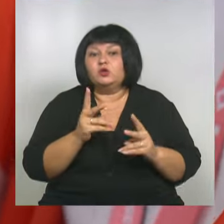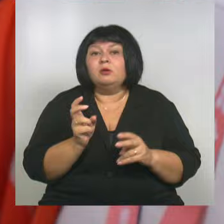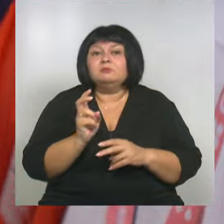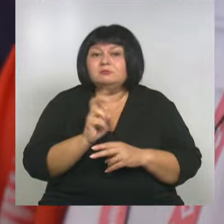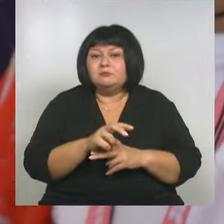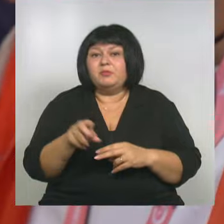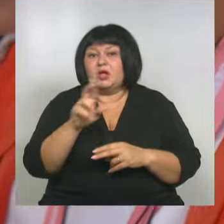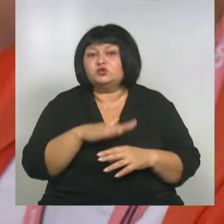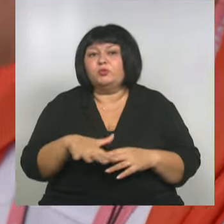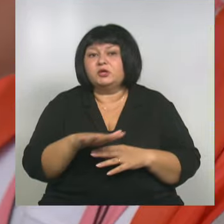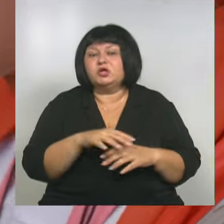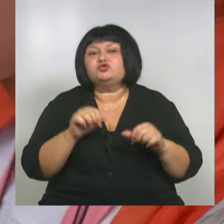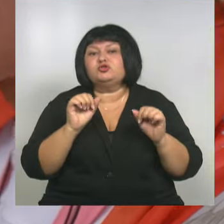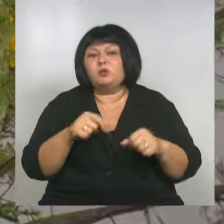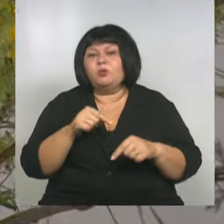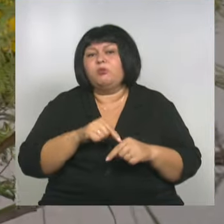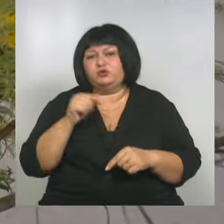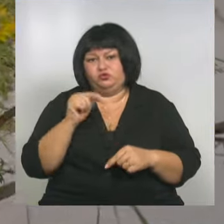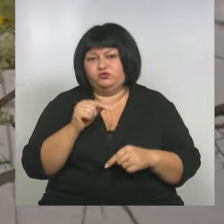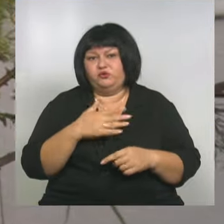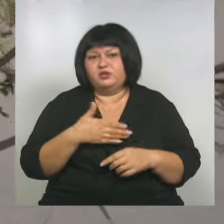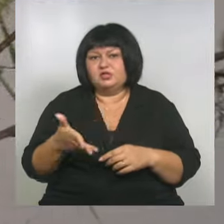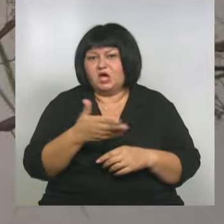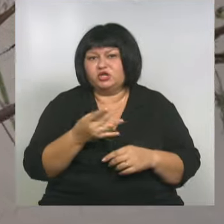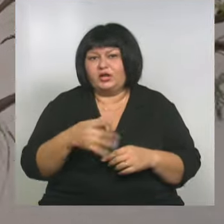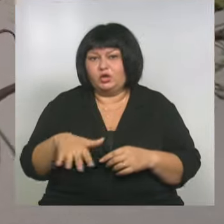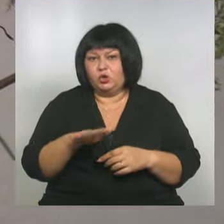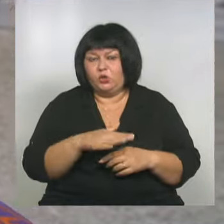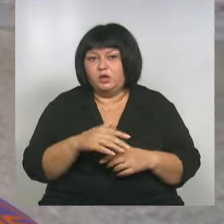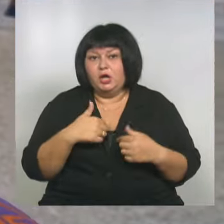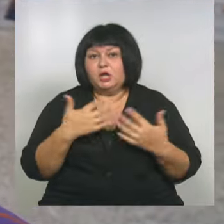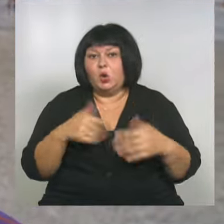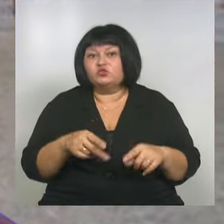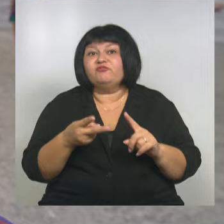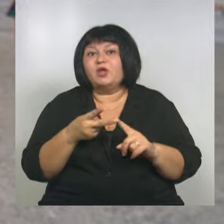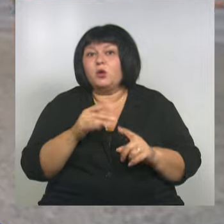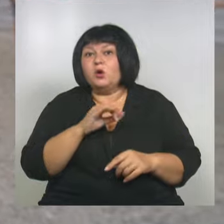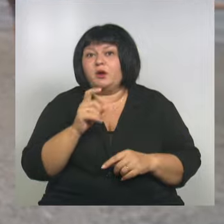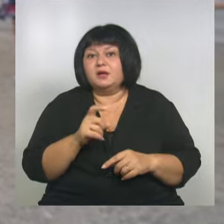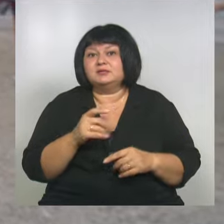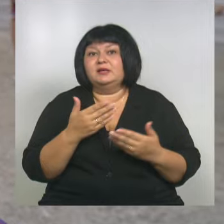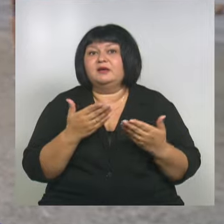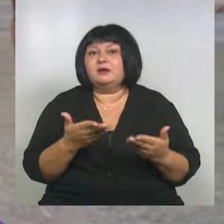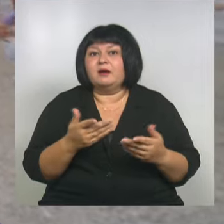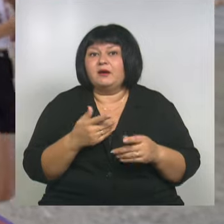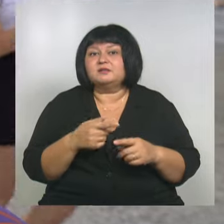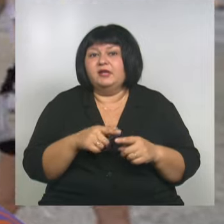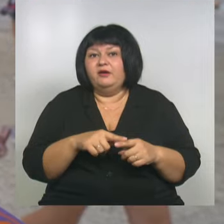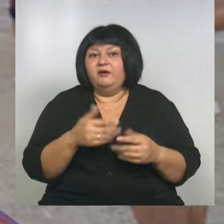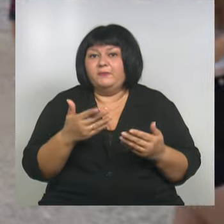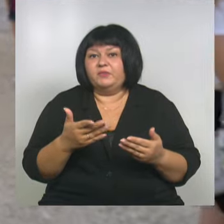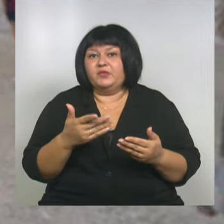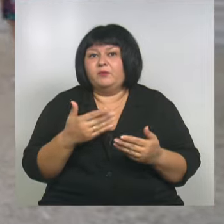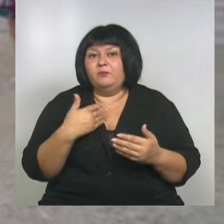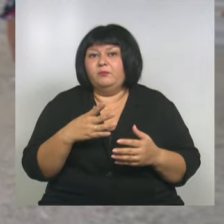Белгородскую площадку, смог прочувствовать наш регион. Я уже здесь второй раз, и как раз-таки я был в 20-м